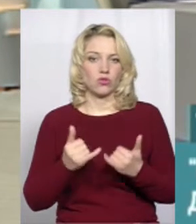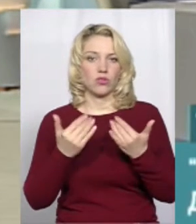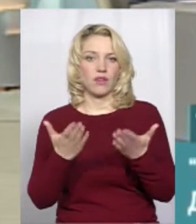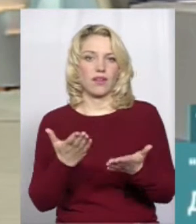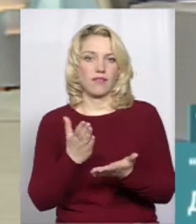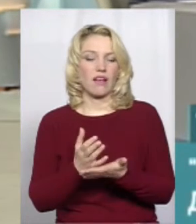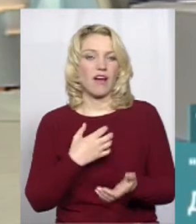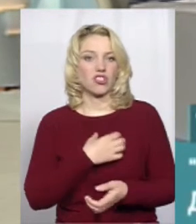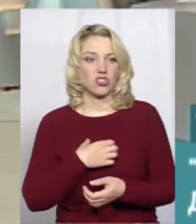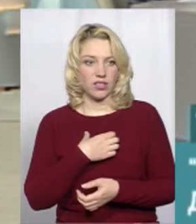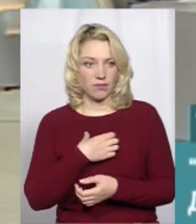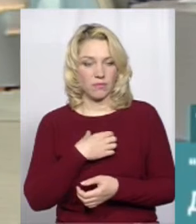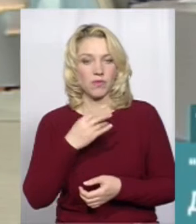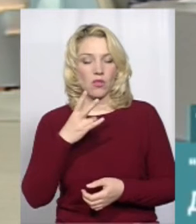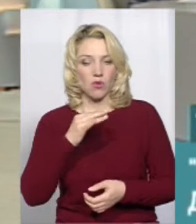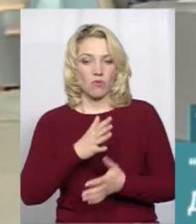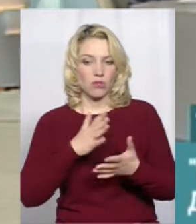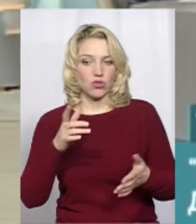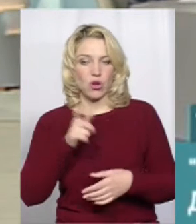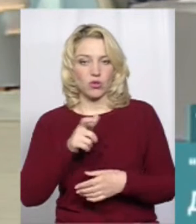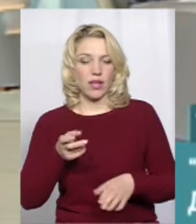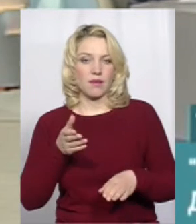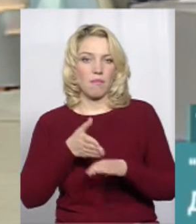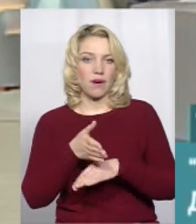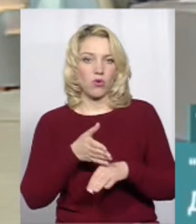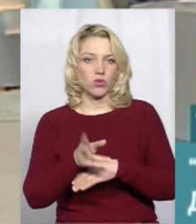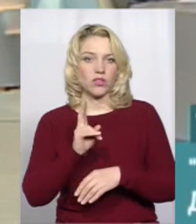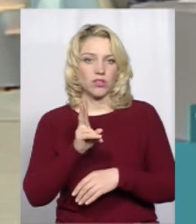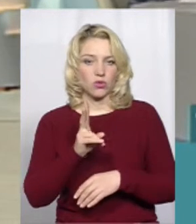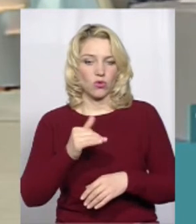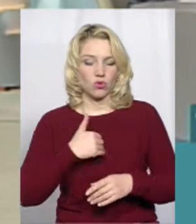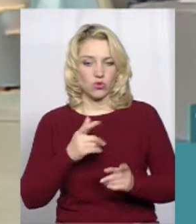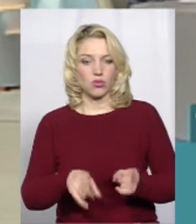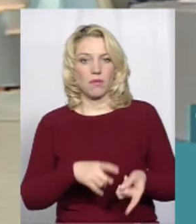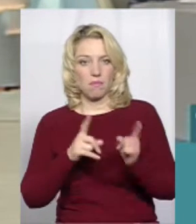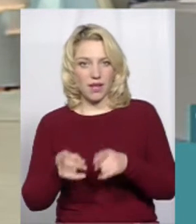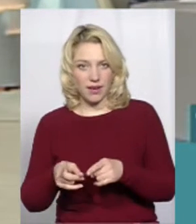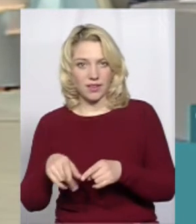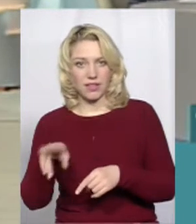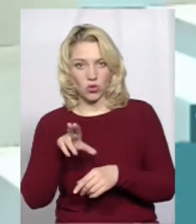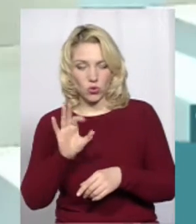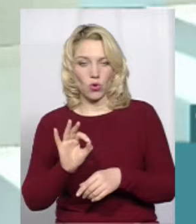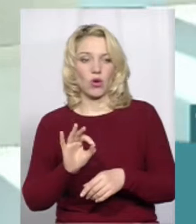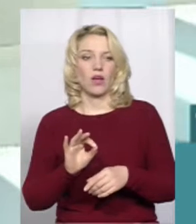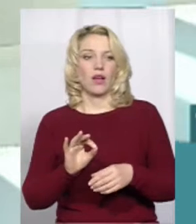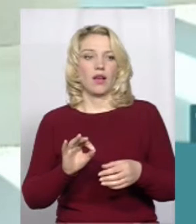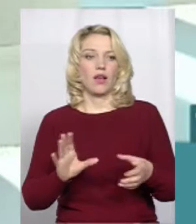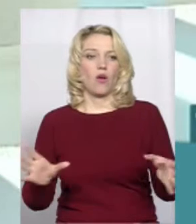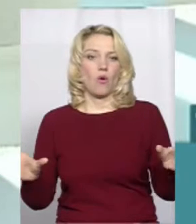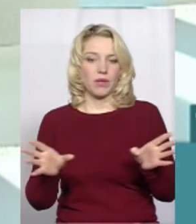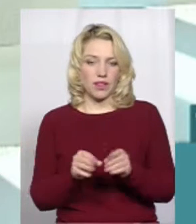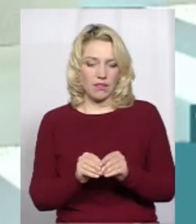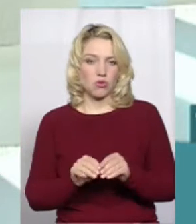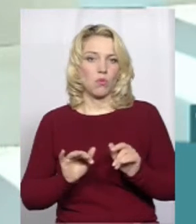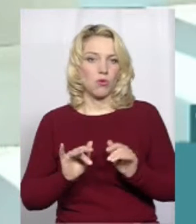для них є важливим. Більше людей приходило тих, які хочуть перейти до... Так, звісно, долучитися до об'єднавчого